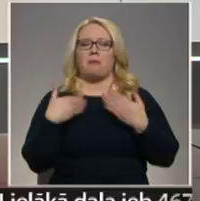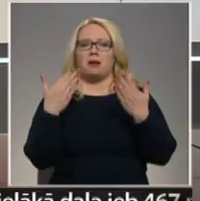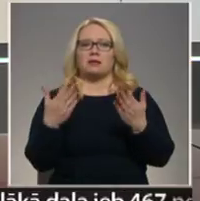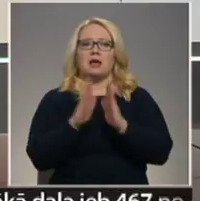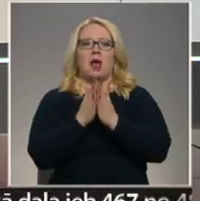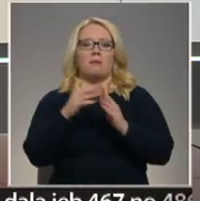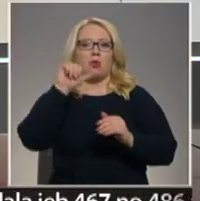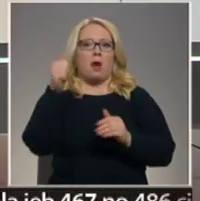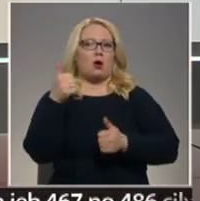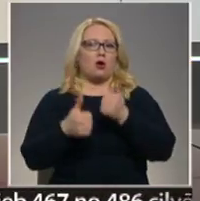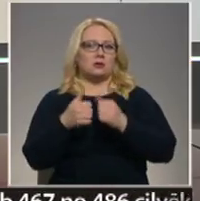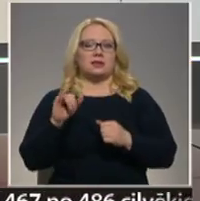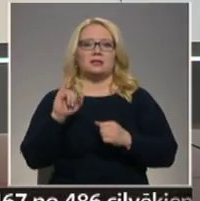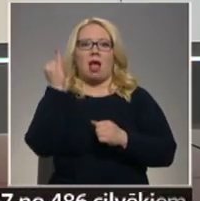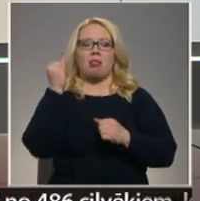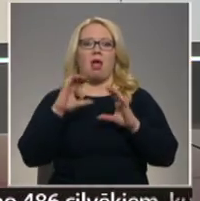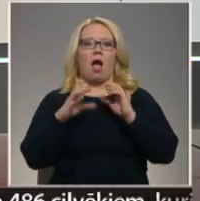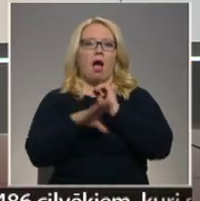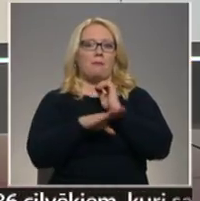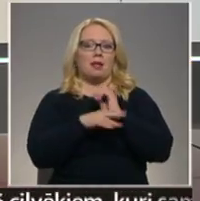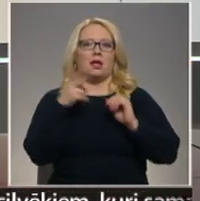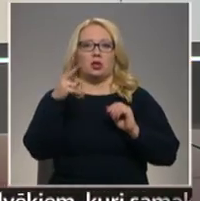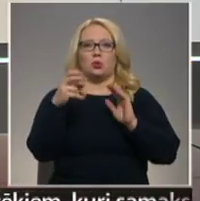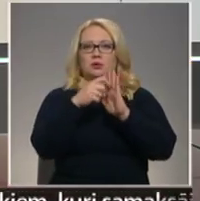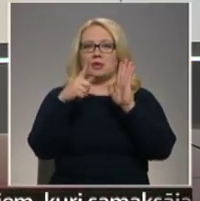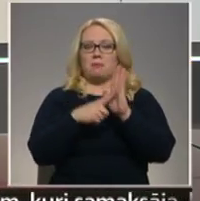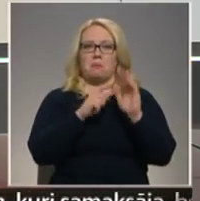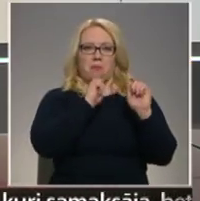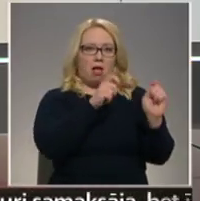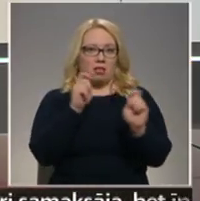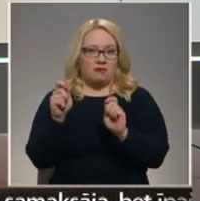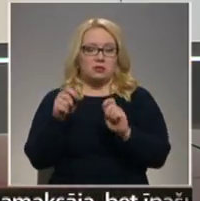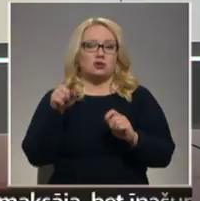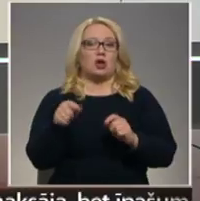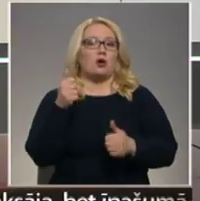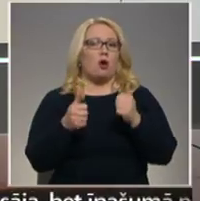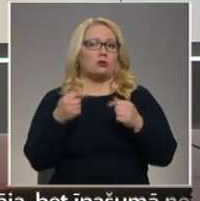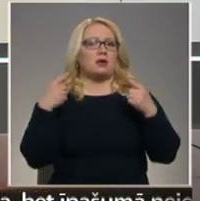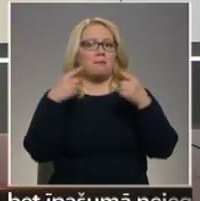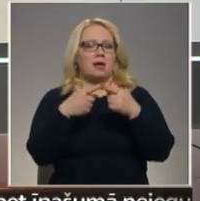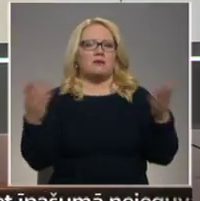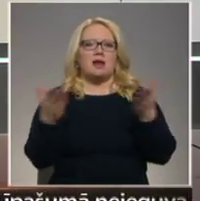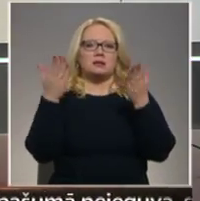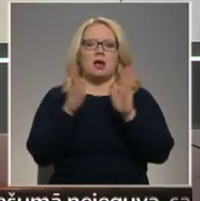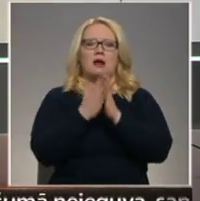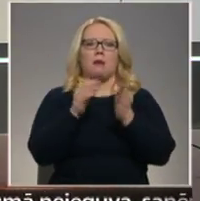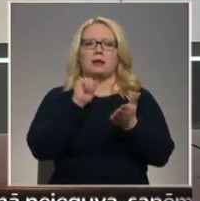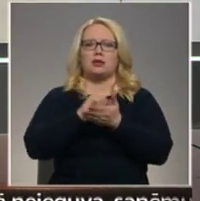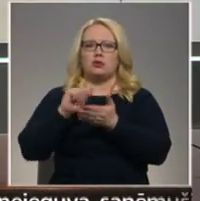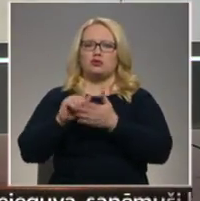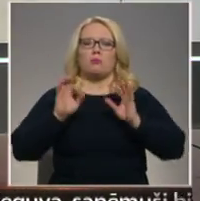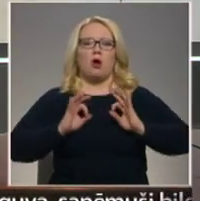grāmatu mākslas konkursa Zelta Ābele 2017 balvas. Šī konkursa mērķis ir veicināta grāmatu izdošanas